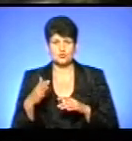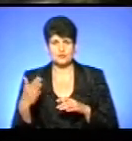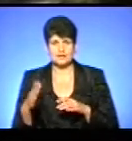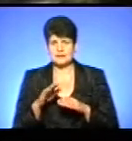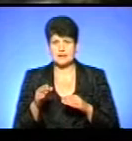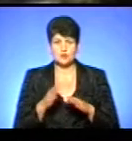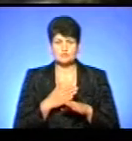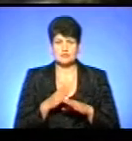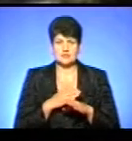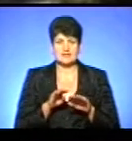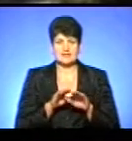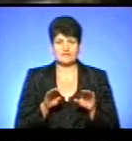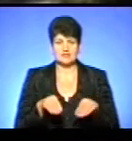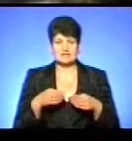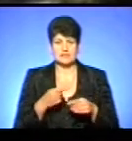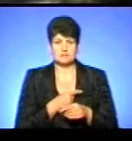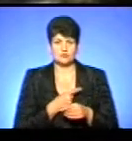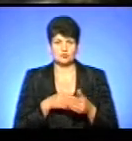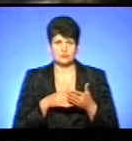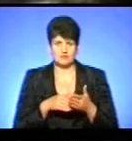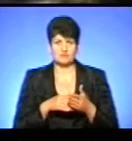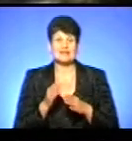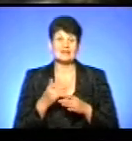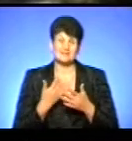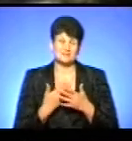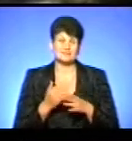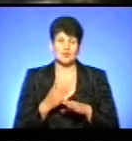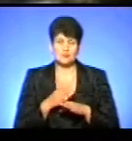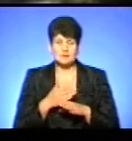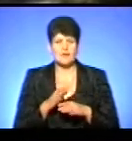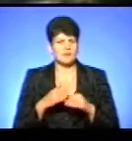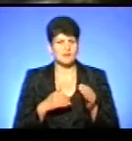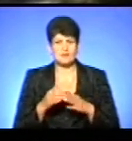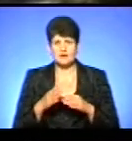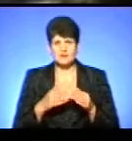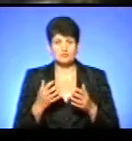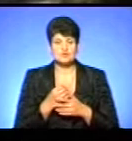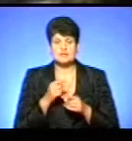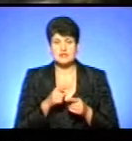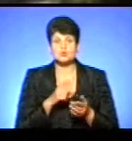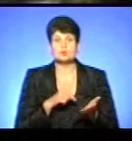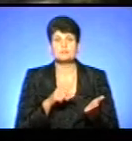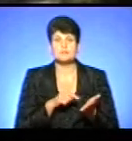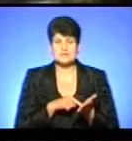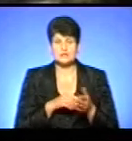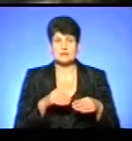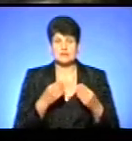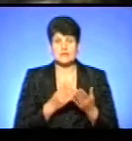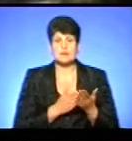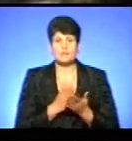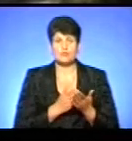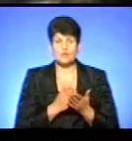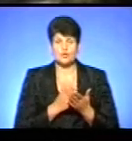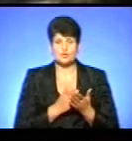рівні надає медичну допомогу. Тобто вони теоретично розподілені, але на практиці виходить так, що, наприклад, місто надає послуги